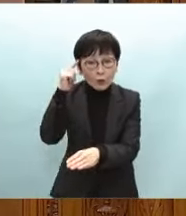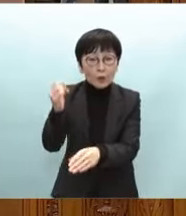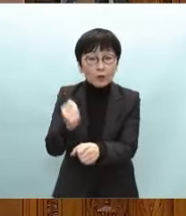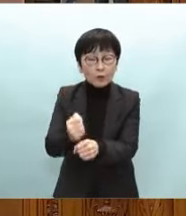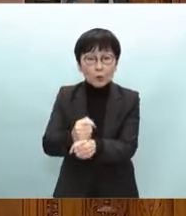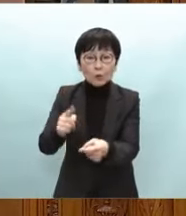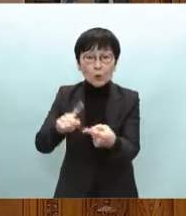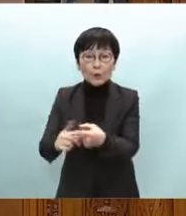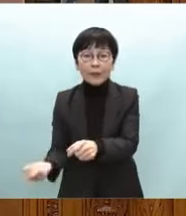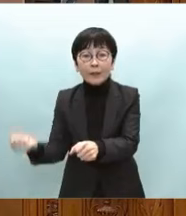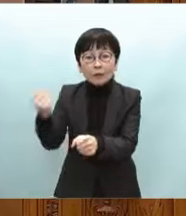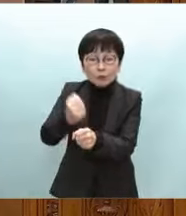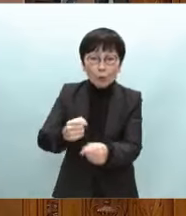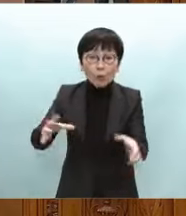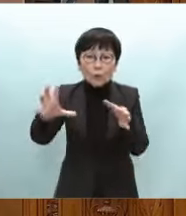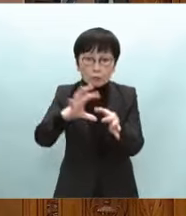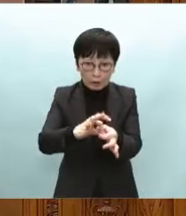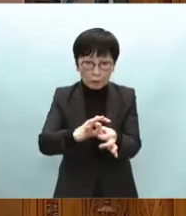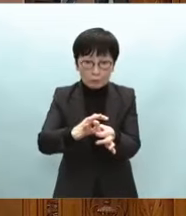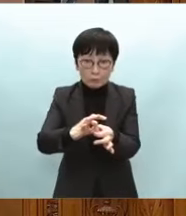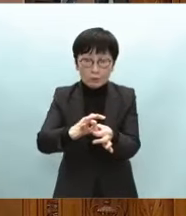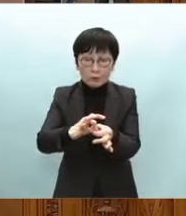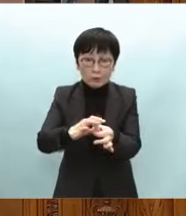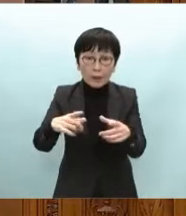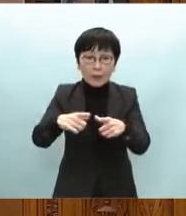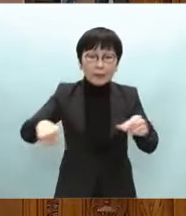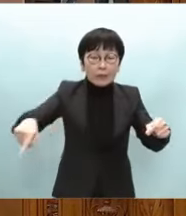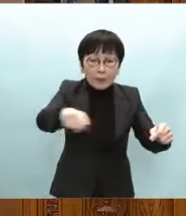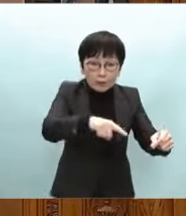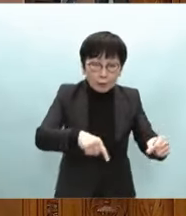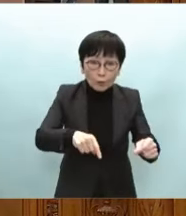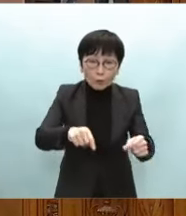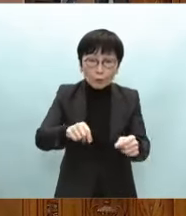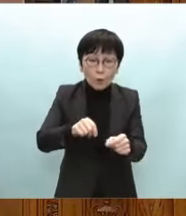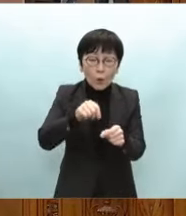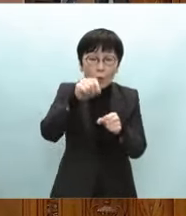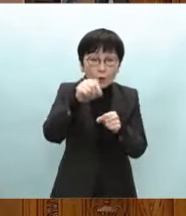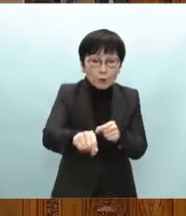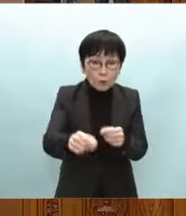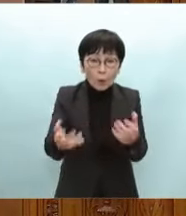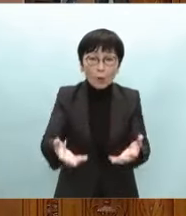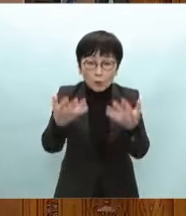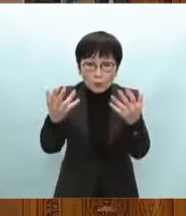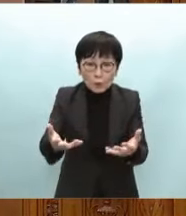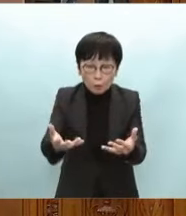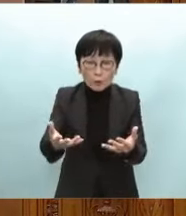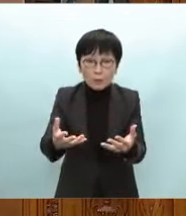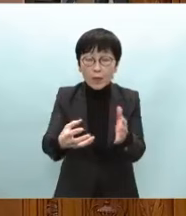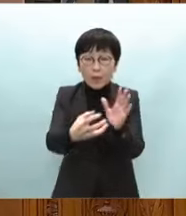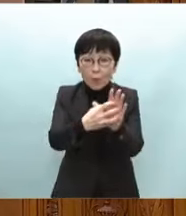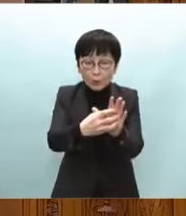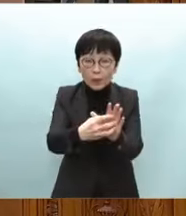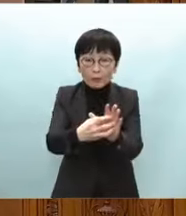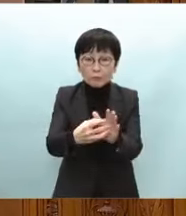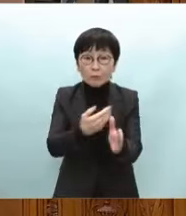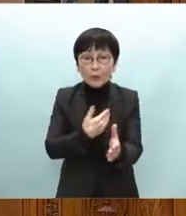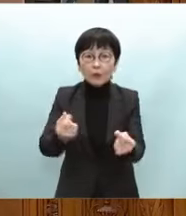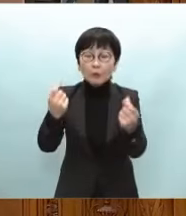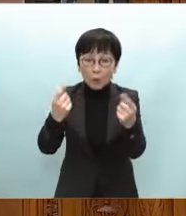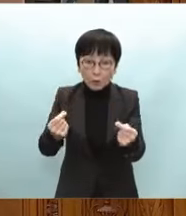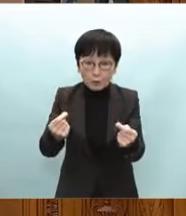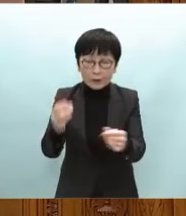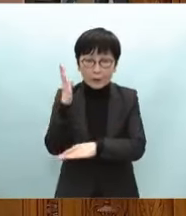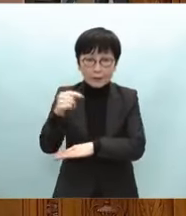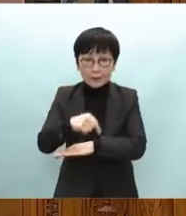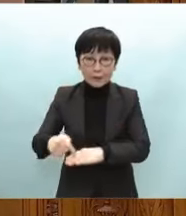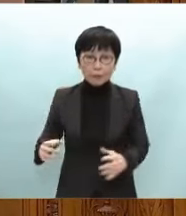つなげることで全国の地方創生のモデルと位置づけられるようあらゆる施策を総動員して